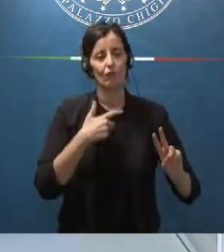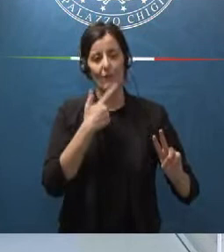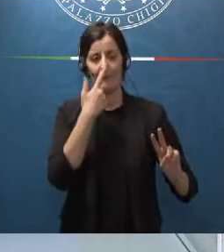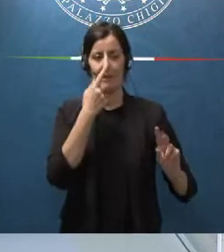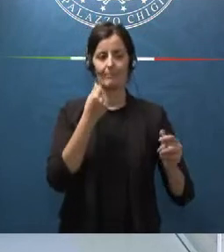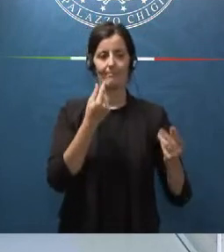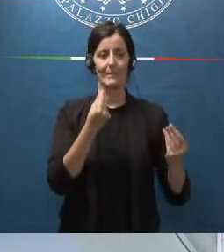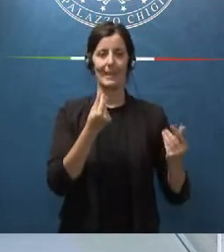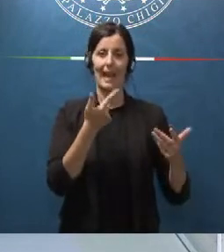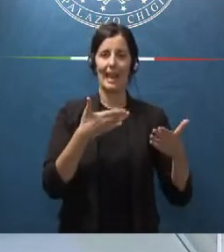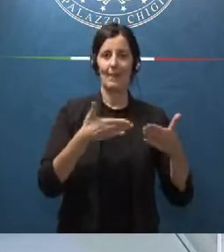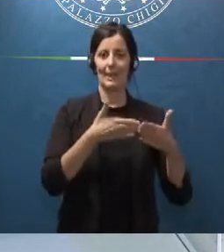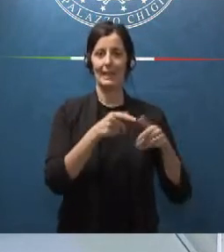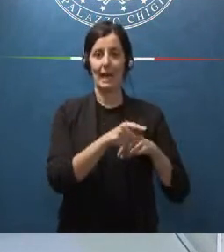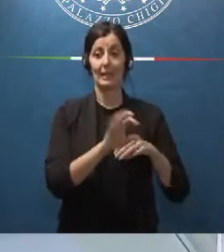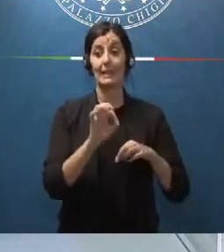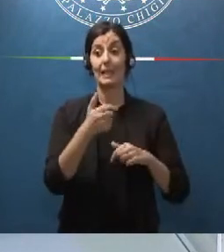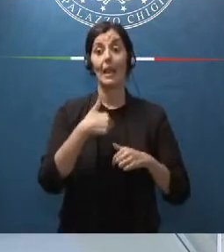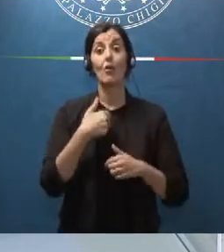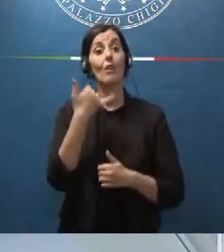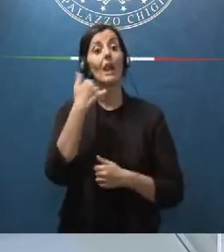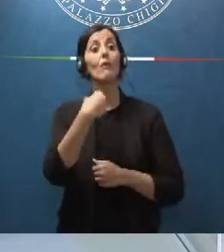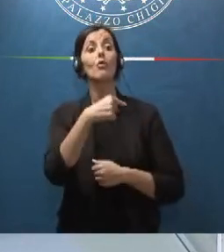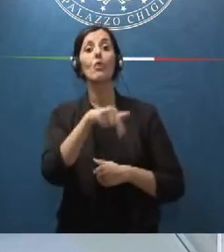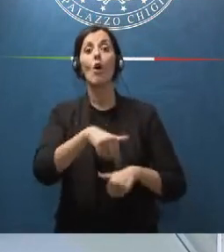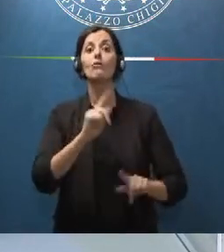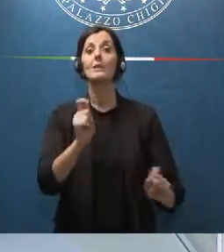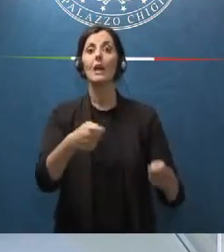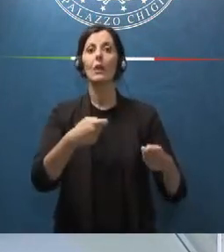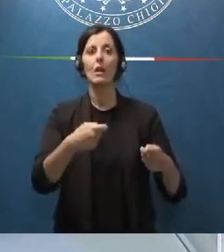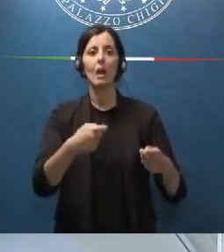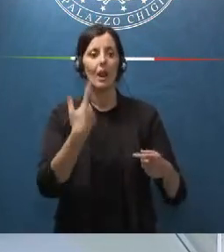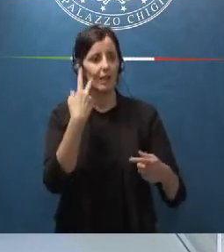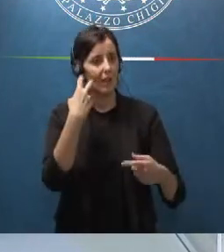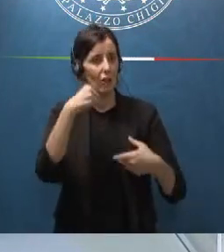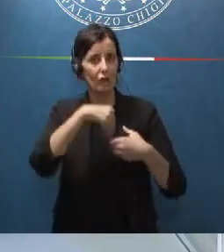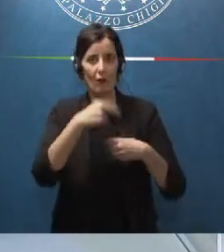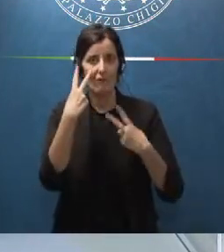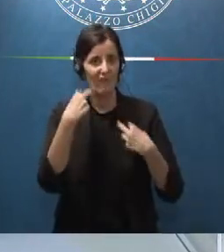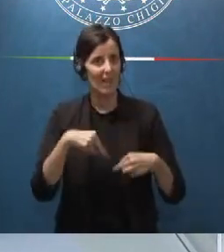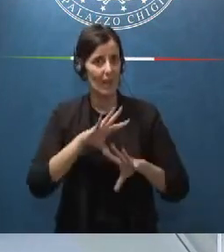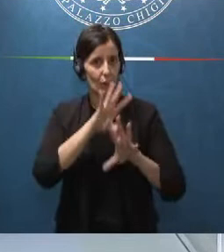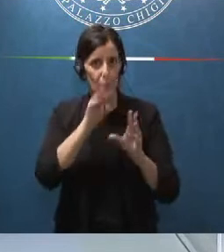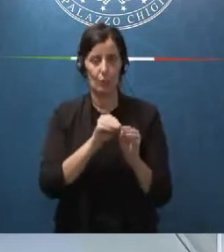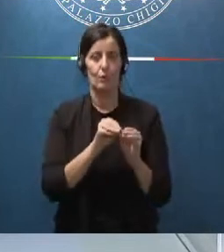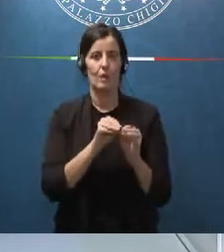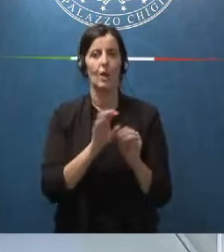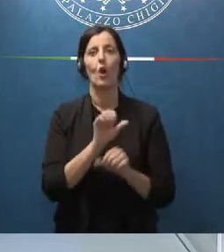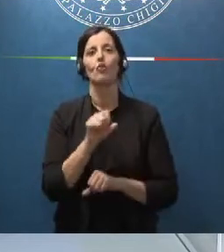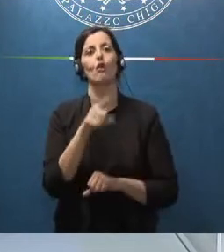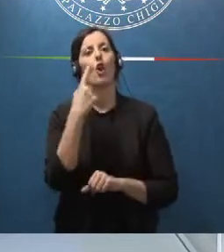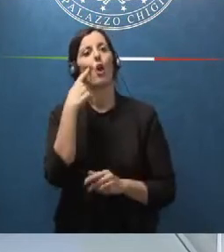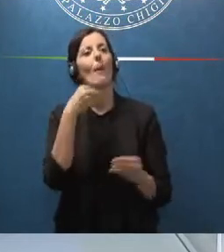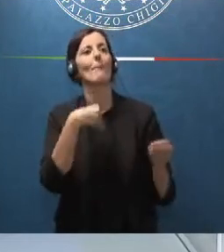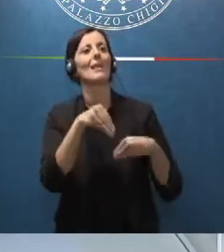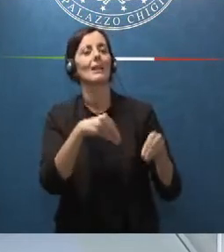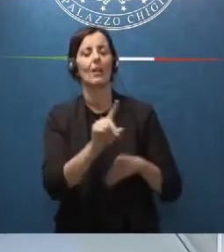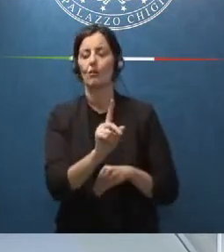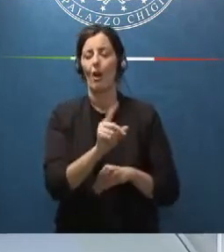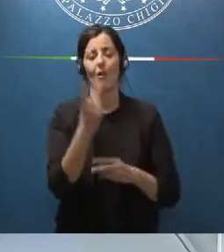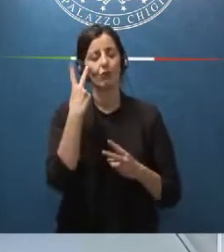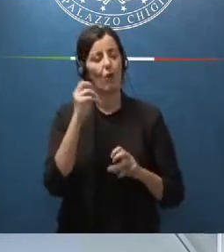limitata se io oggi sequestrassi il suo telefonino troverai la sua vita non soltanto la sua corrispondenza tutto